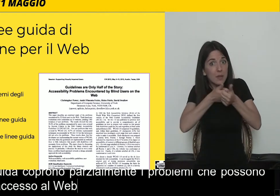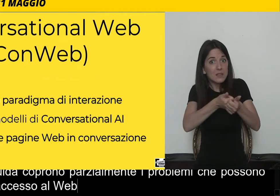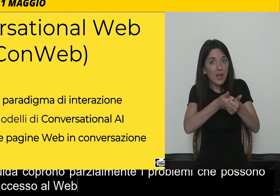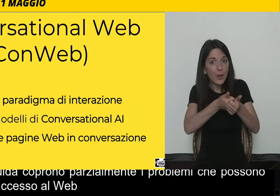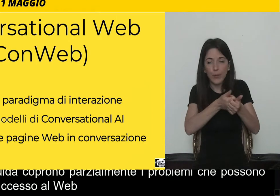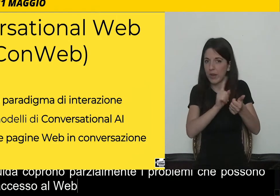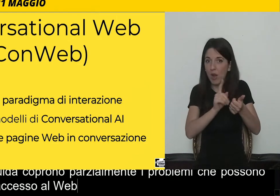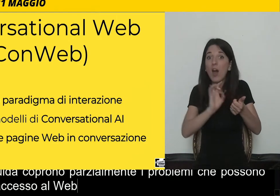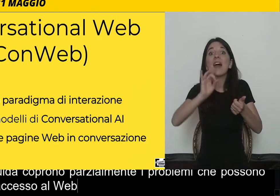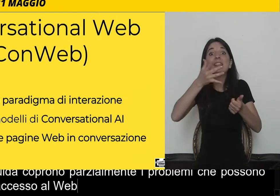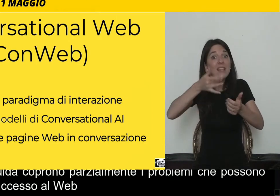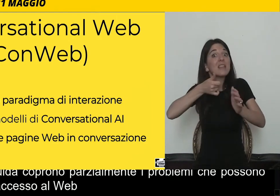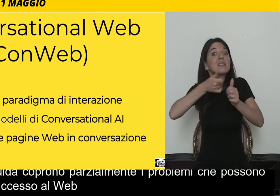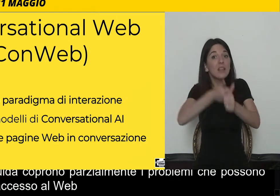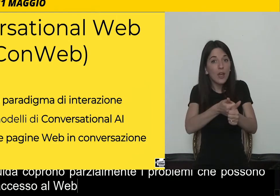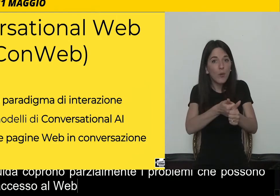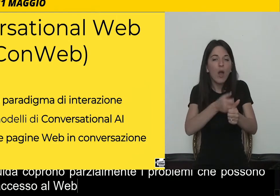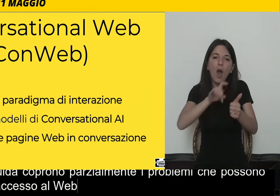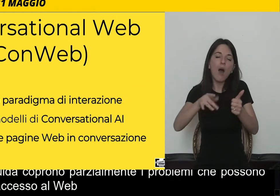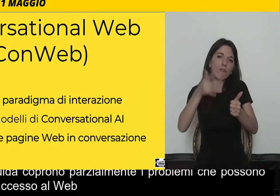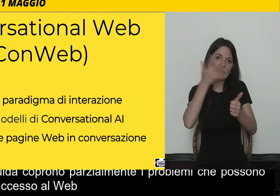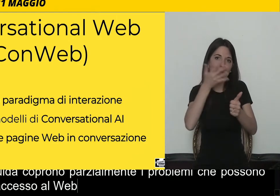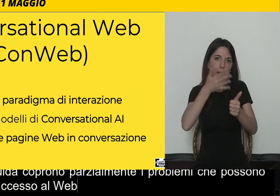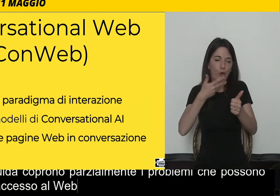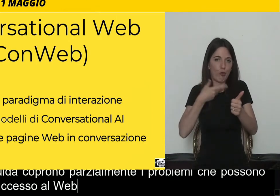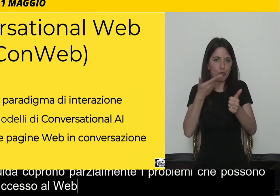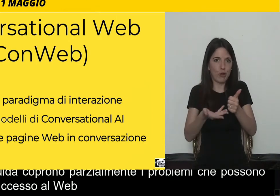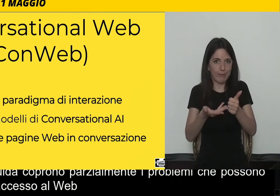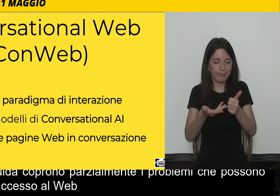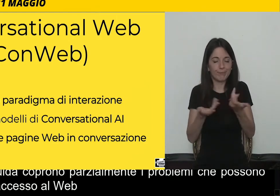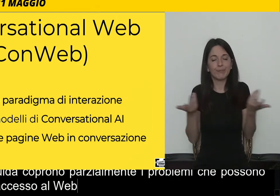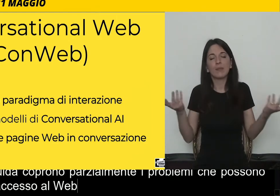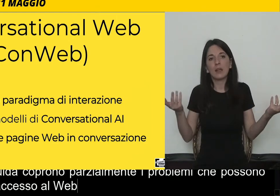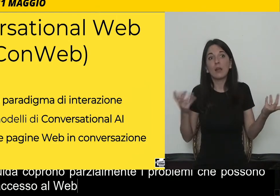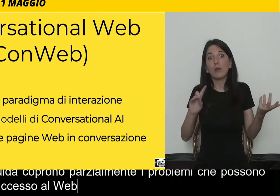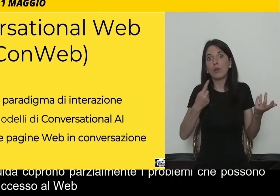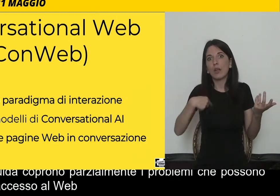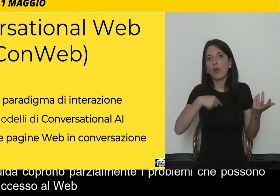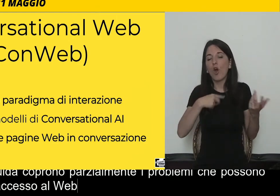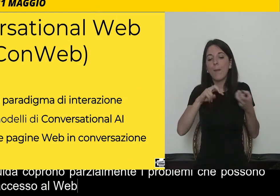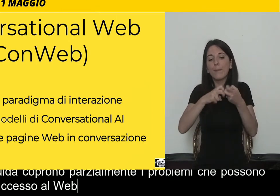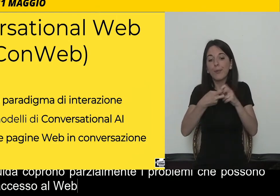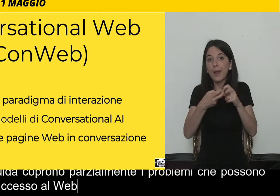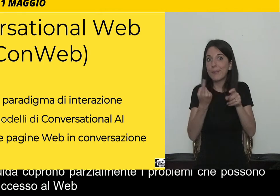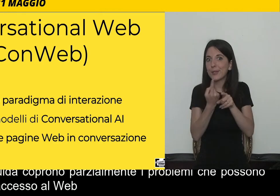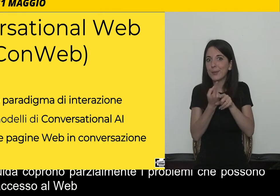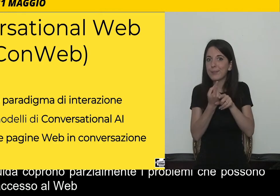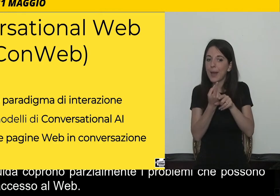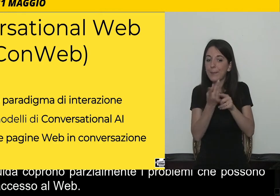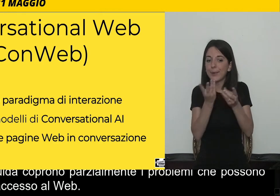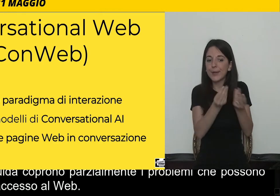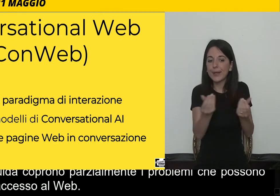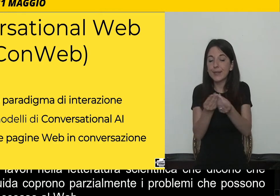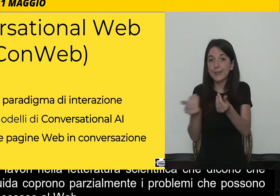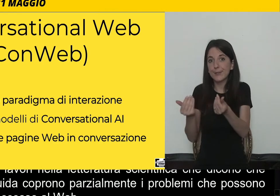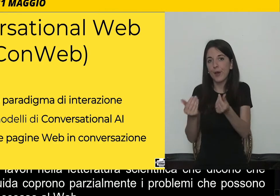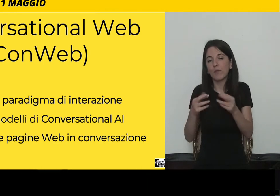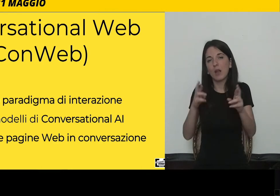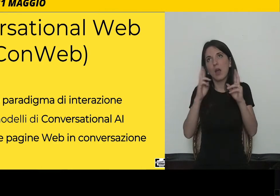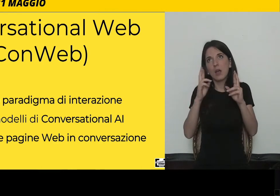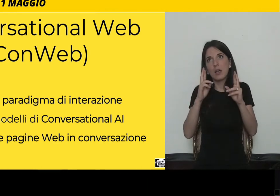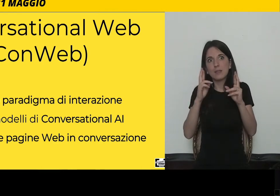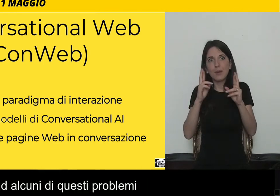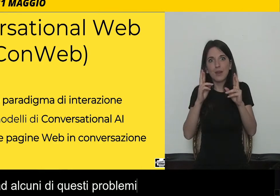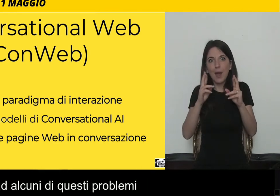nel modo sbagliato. E noi per sopperire ad alcuni di questi problemi, nella speranza di poter